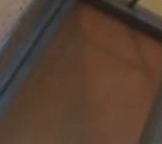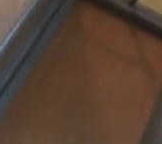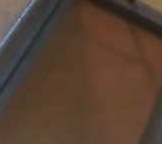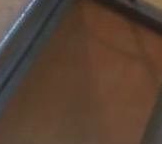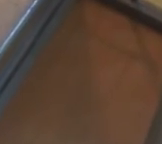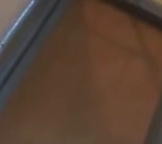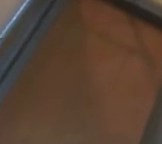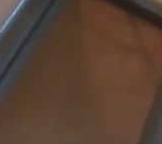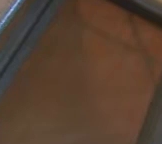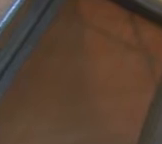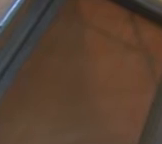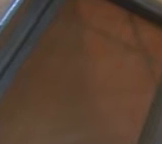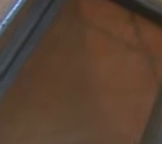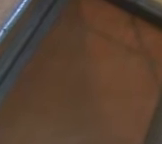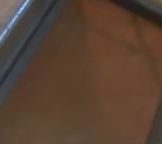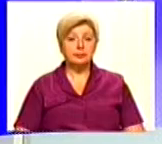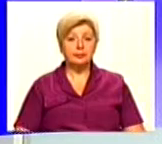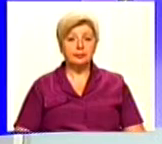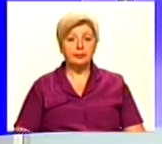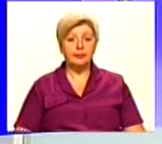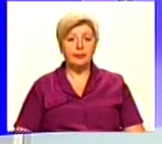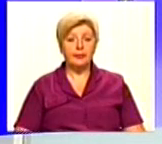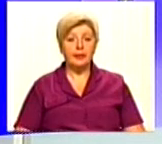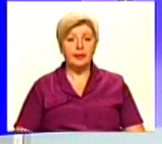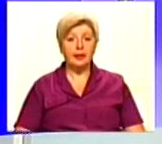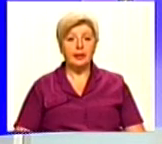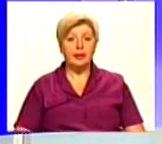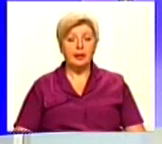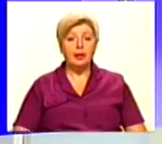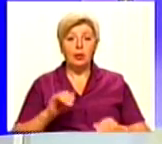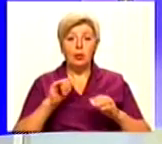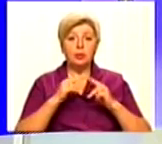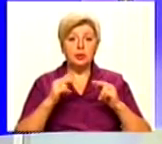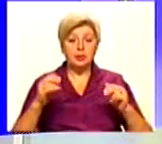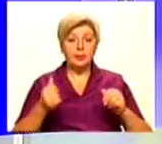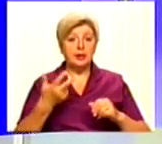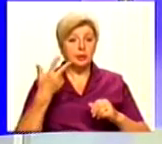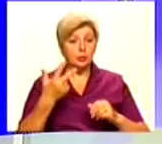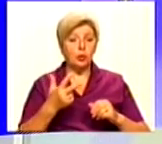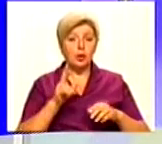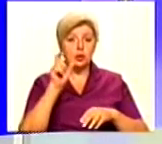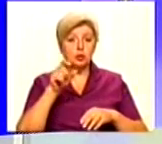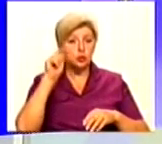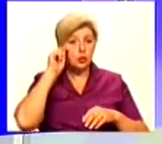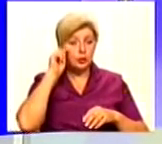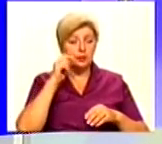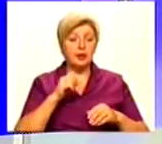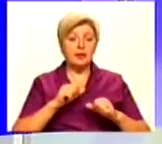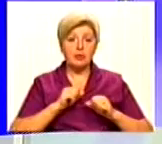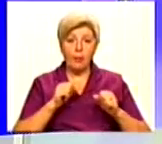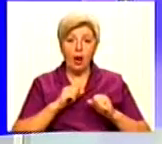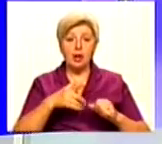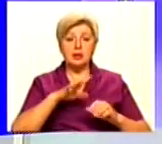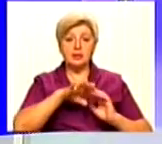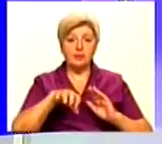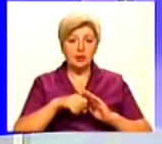Федченко, Сергій Кочет, новини 51-го. Випуск. У Дніпрі троє чоловіків намагалися викрасти людину. Про це